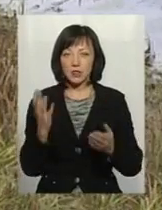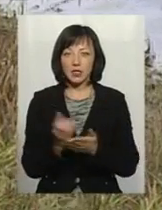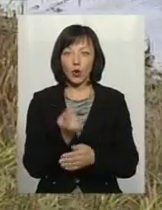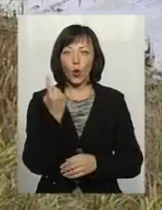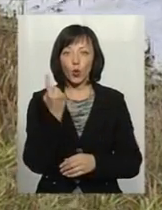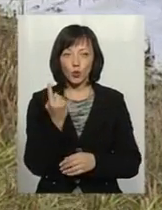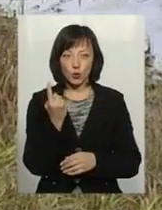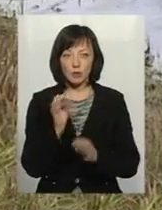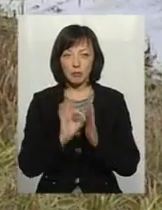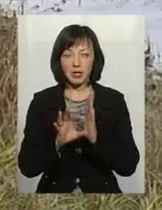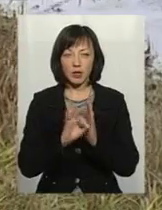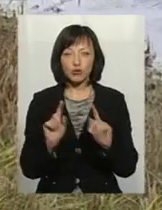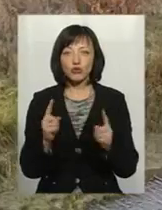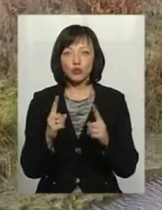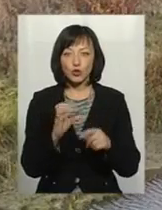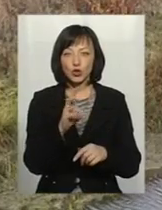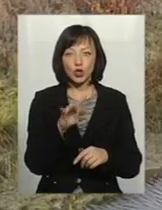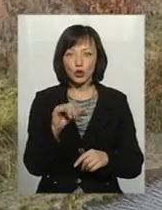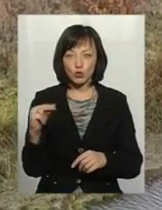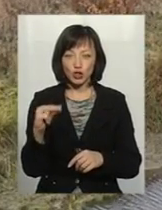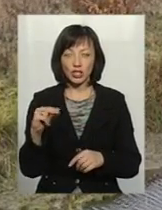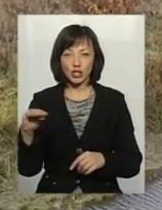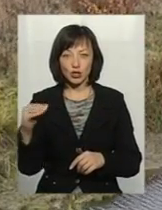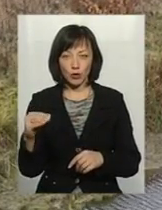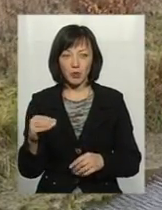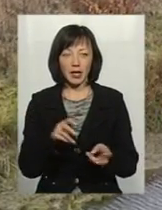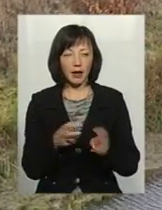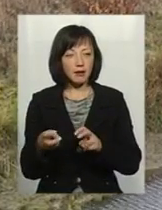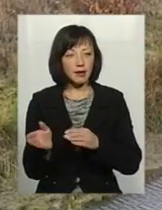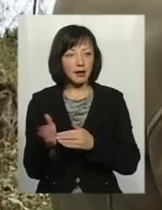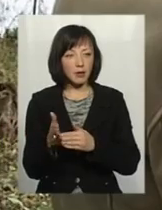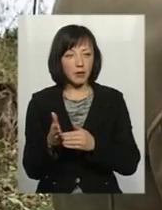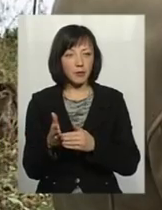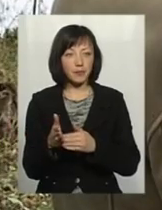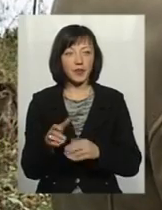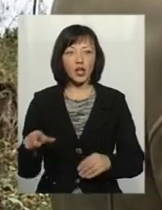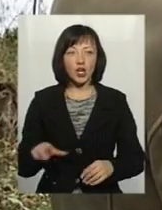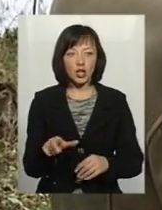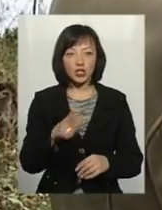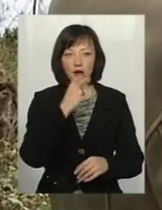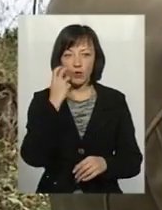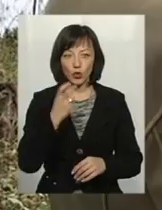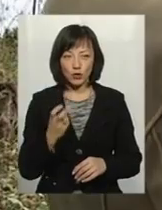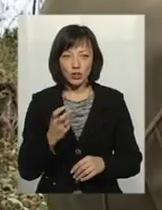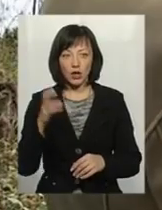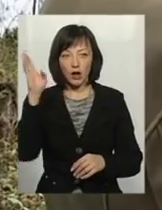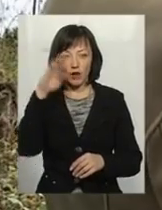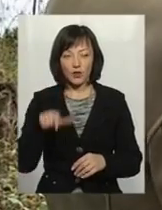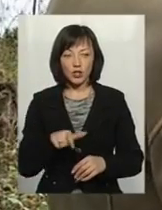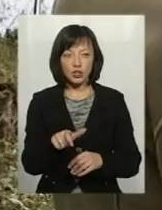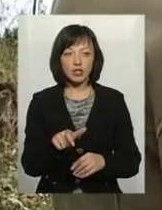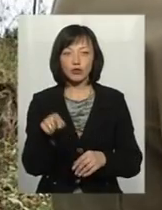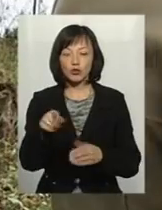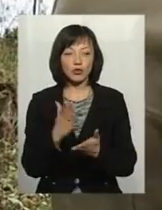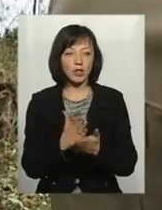одну із підказок, чому ж в Случі на Житомирщині гине риба. Річка вонюча, в річці плаває що